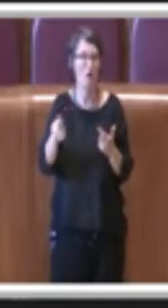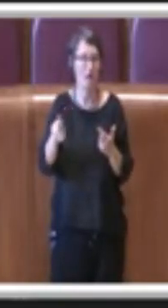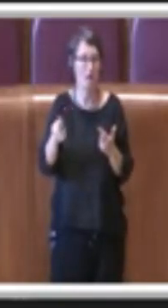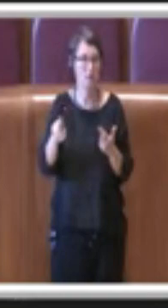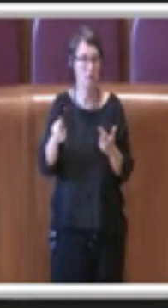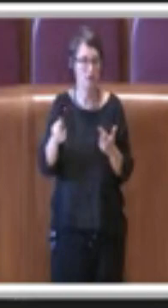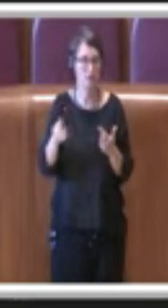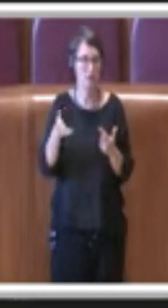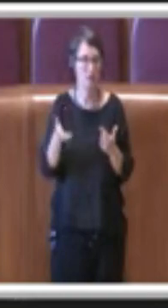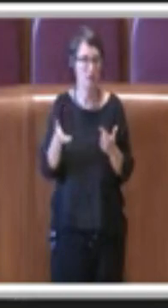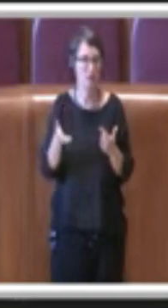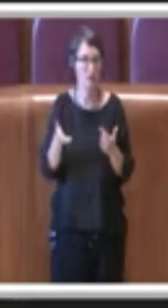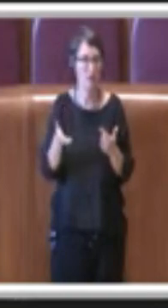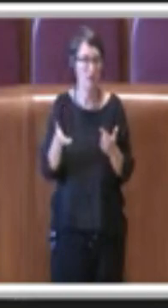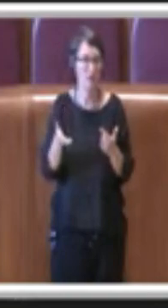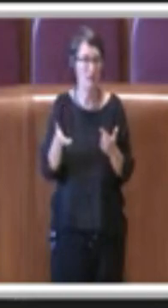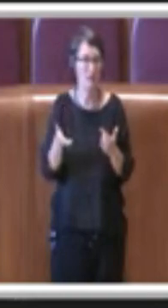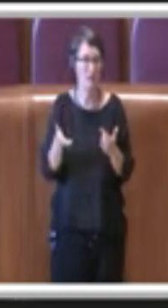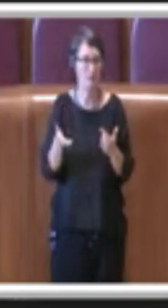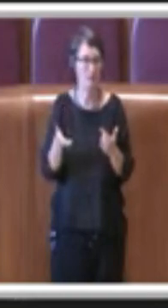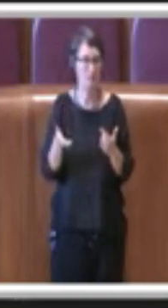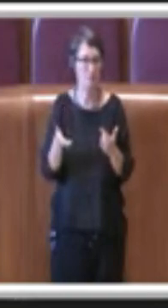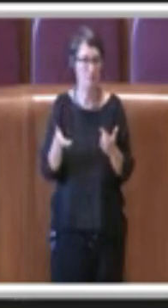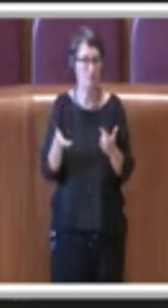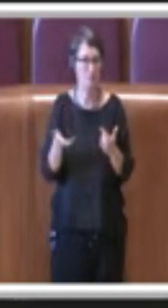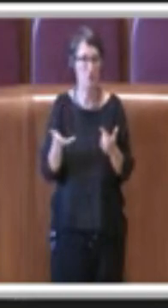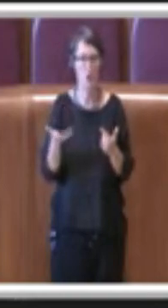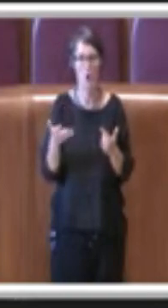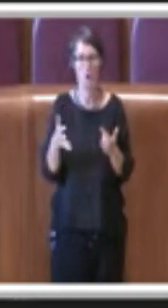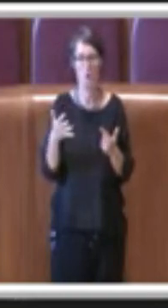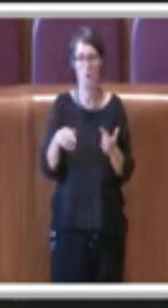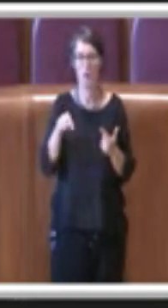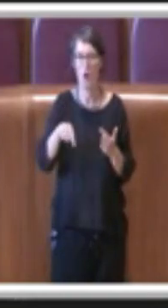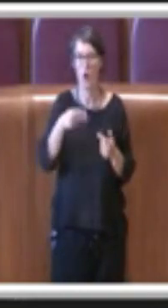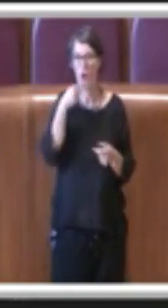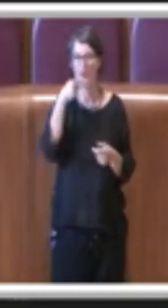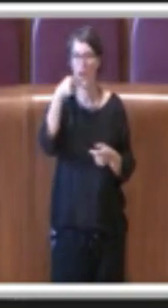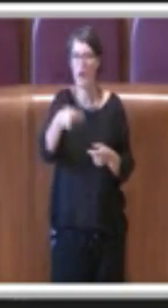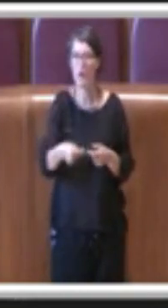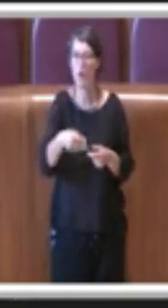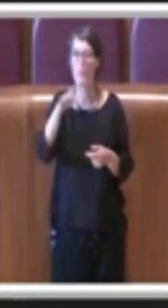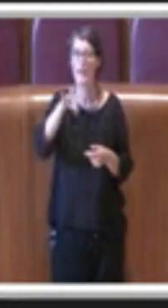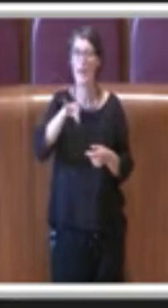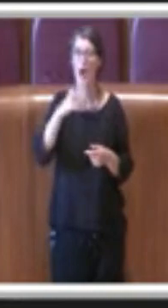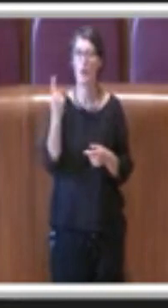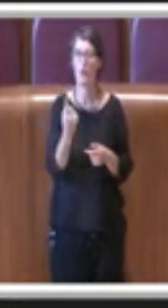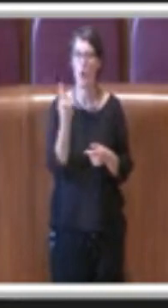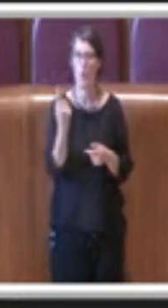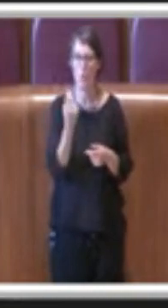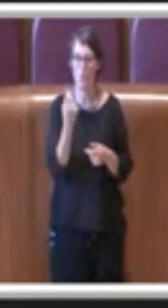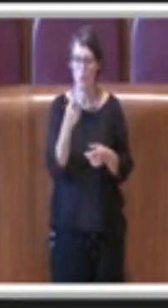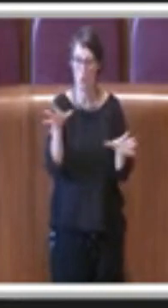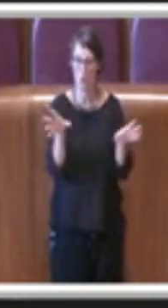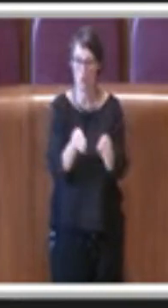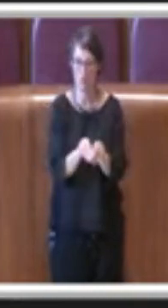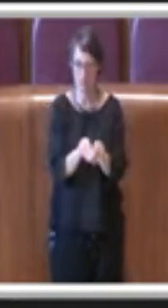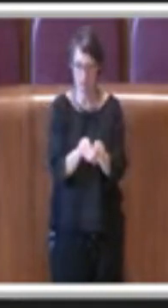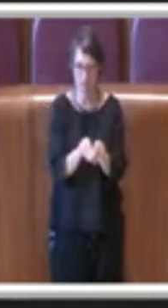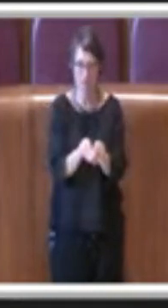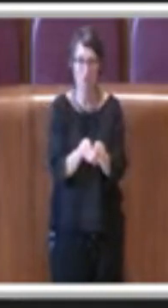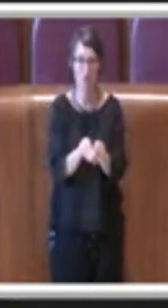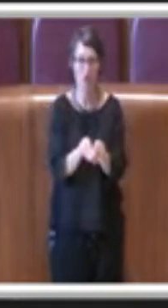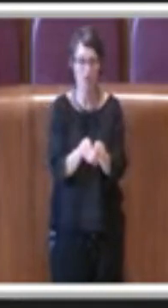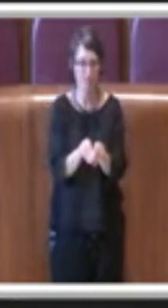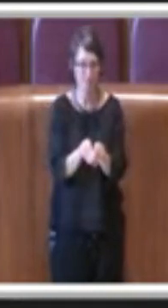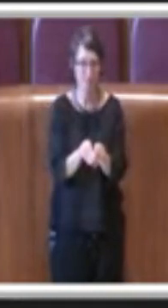ora fra l'altro si chiama canone unico, c'è stata questa unificazione e devo dire